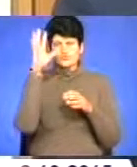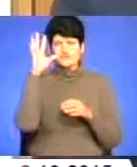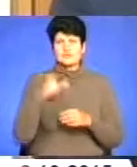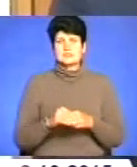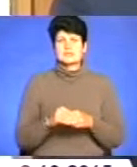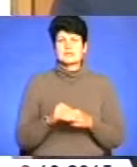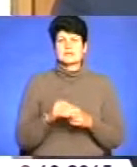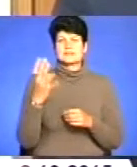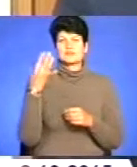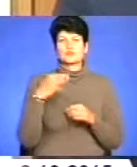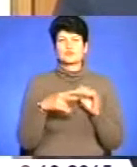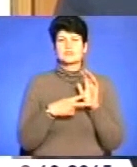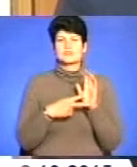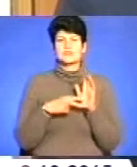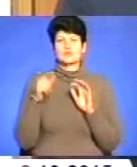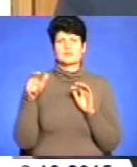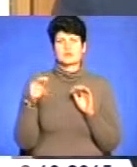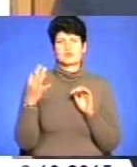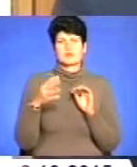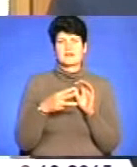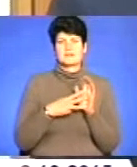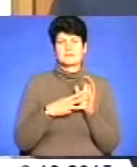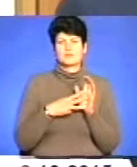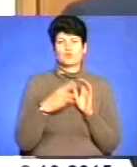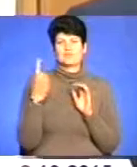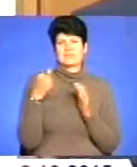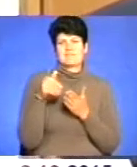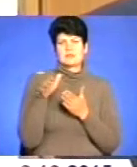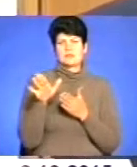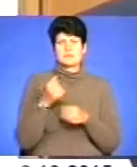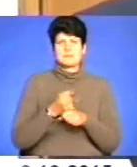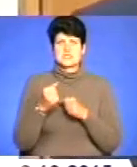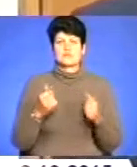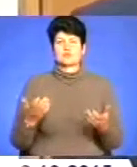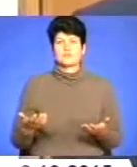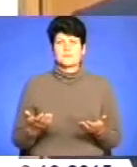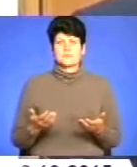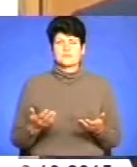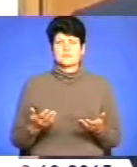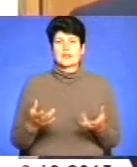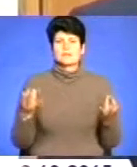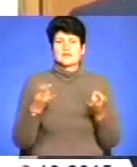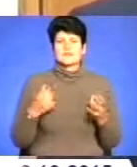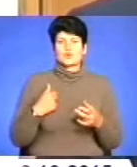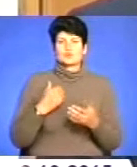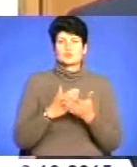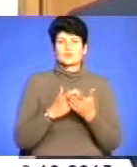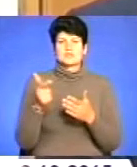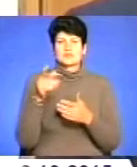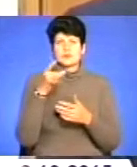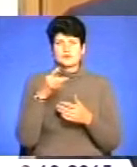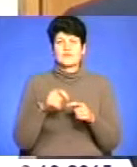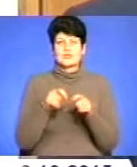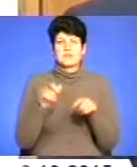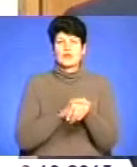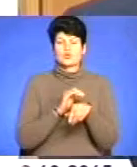це 47 чоловік з 48. Один відмовився від працевлаштування. На потреби військовослужбовців в Госятнському району відкрито